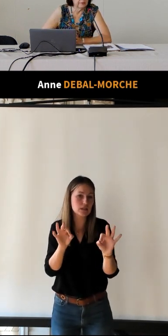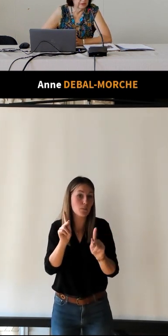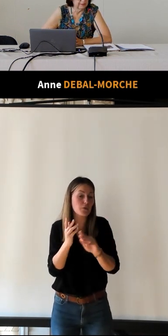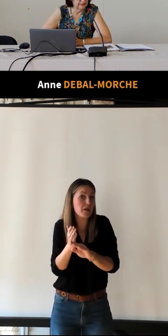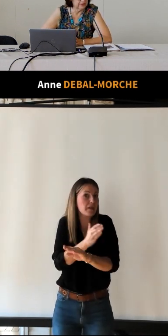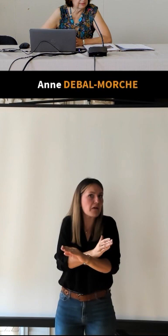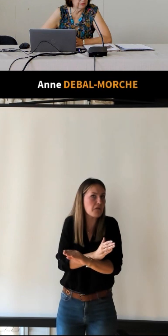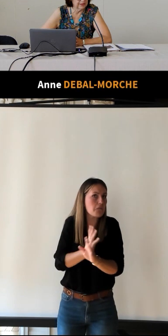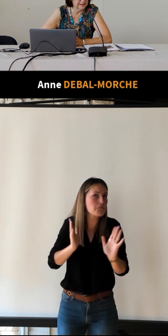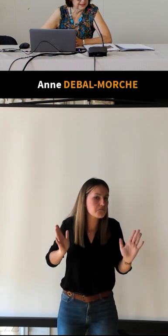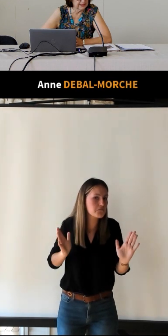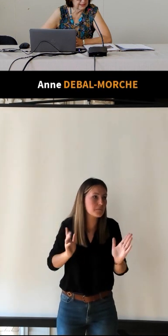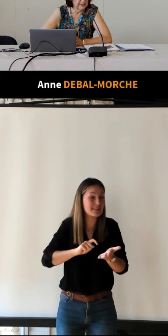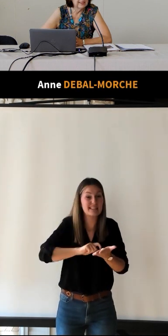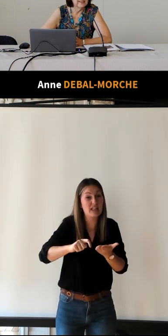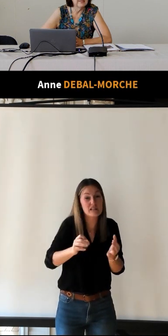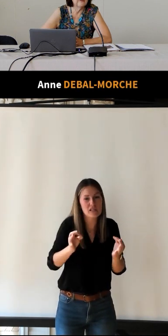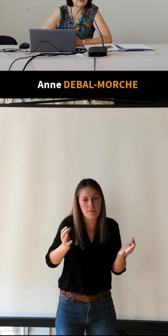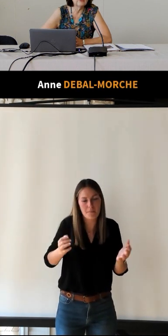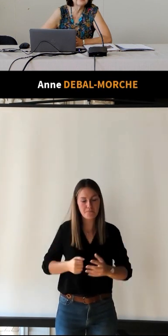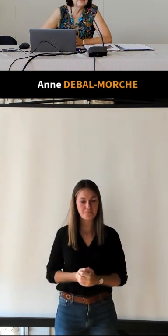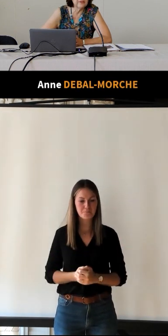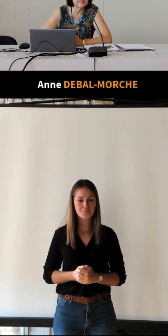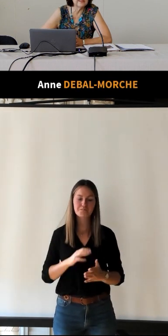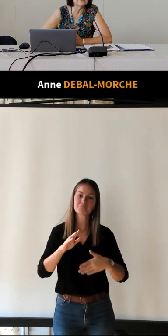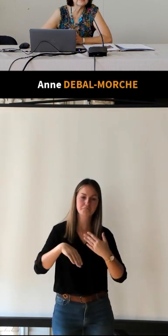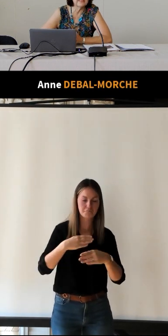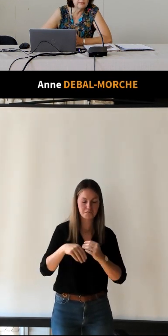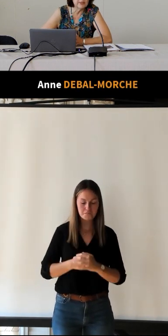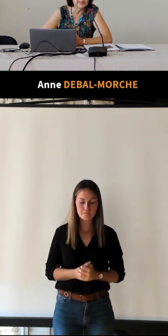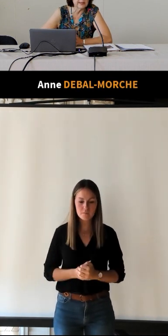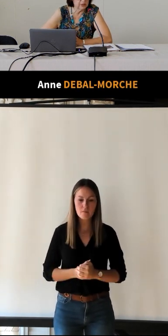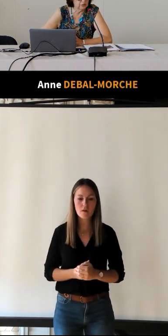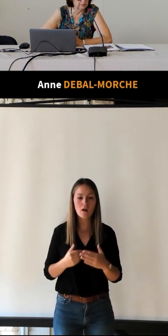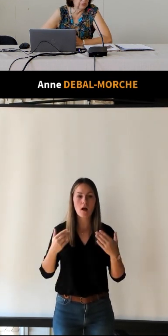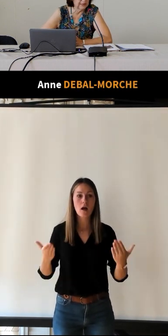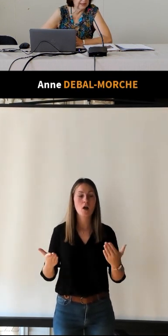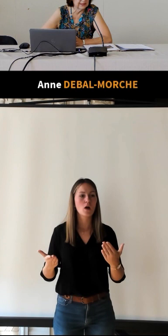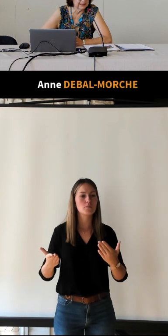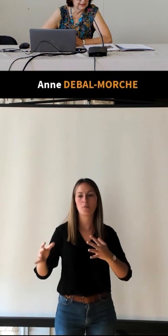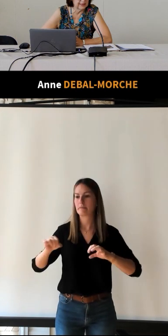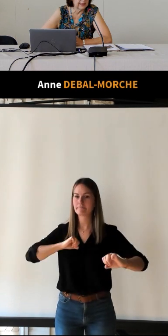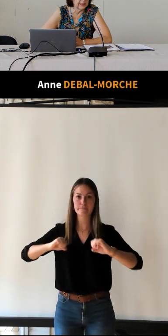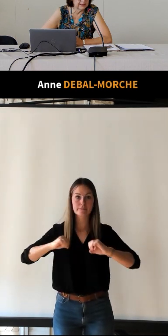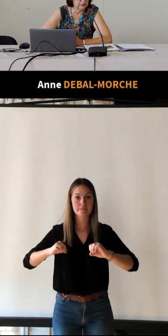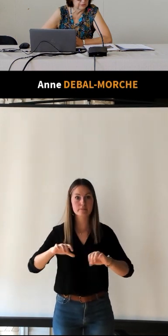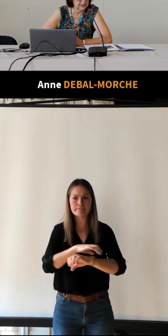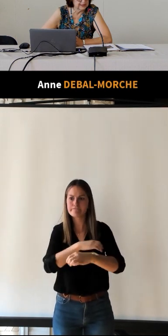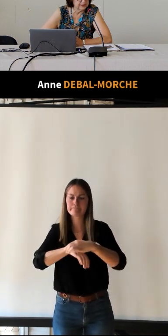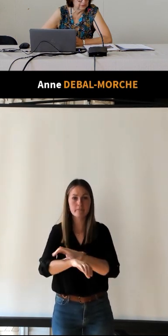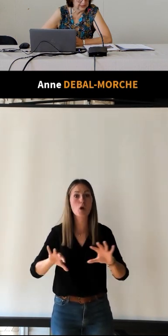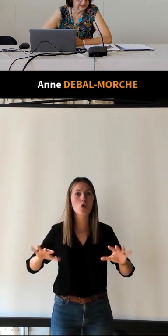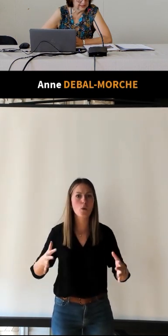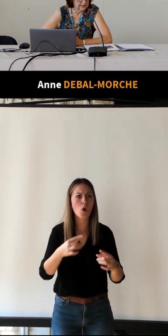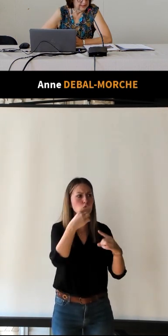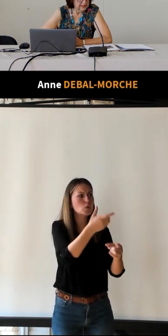fait avant n'a pas forcément une trace écrite. Ils vont donc définir les moyens d'action pour attirer et retenir